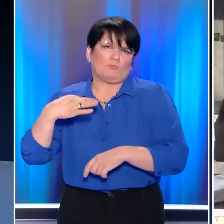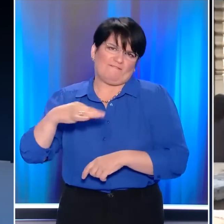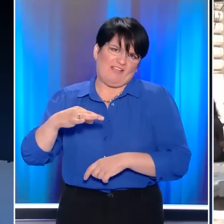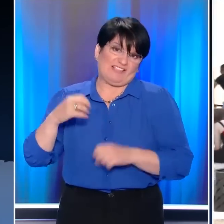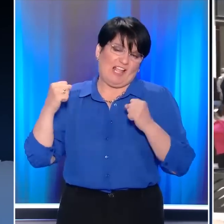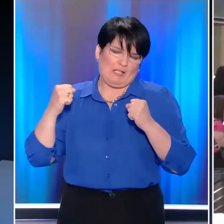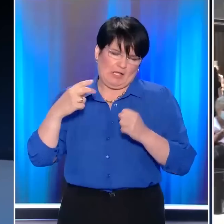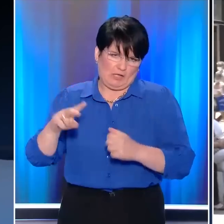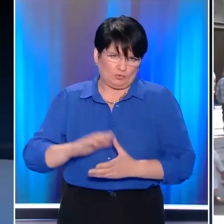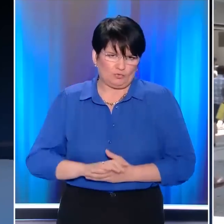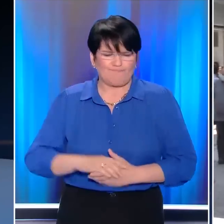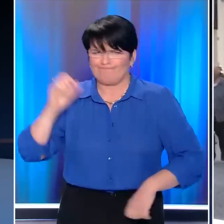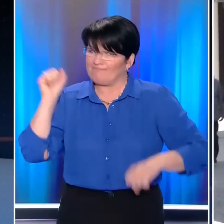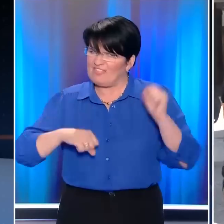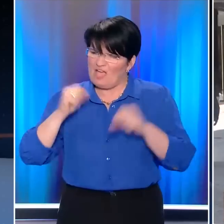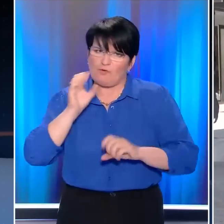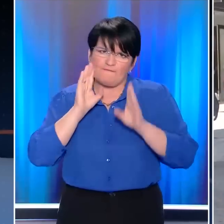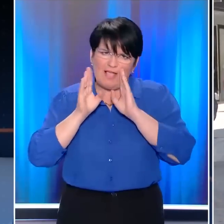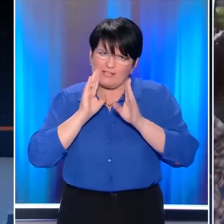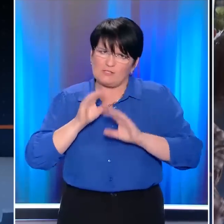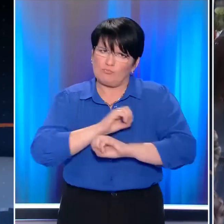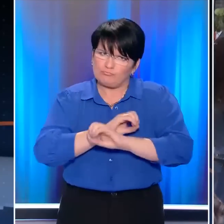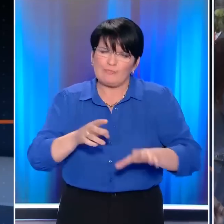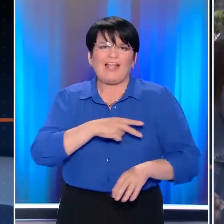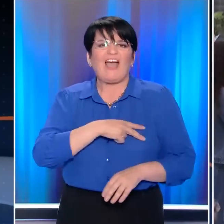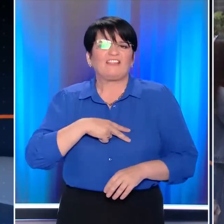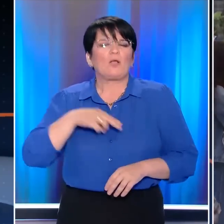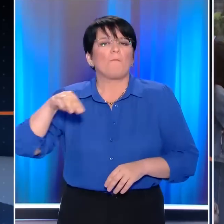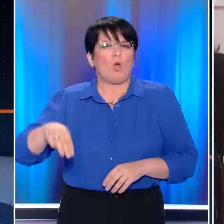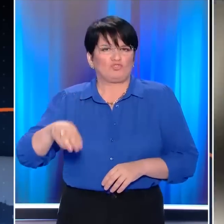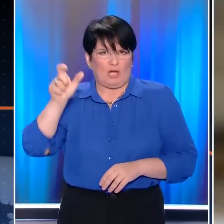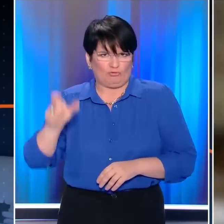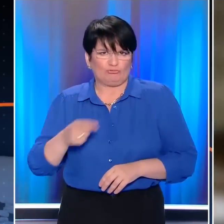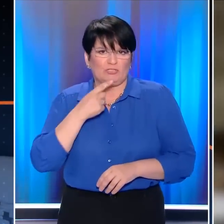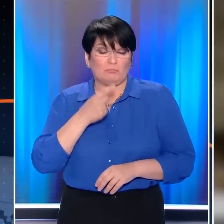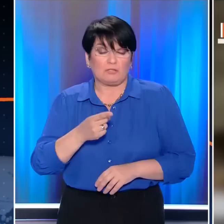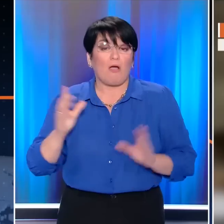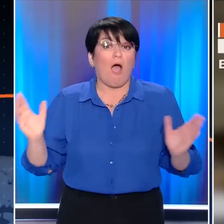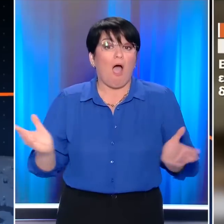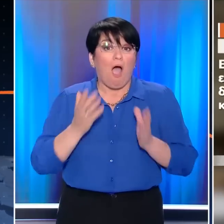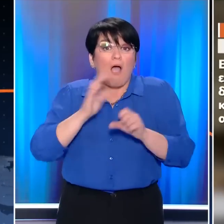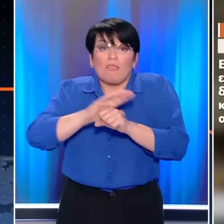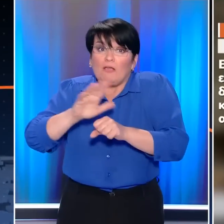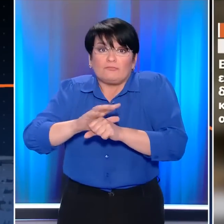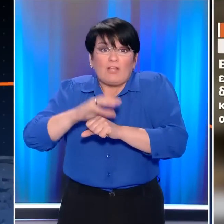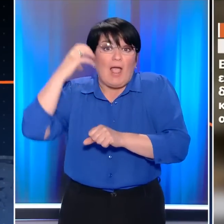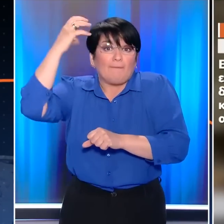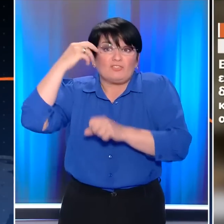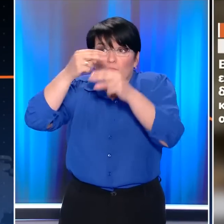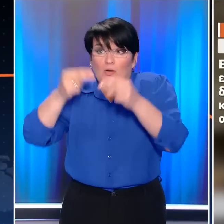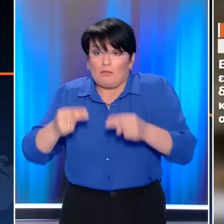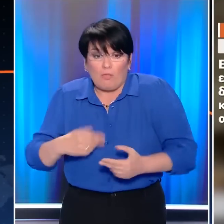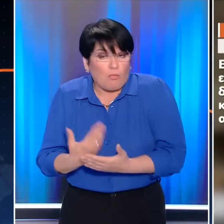Τη διαφωνία του με ανάρτηση στο Facebook εξέφρασε ο καθηγητής Ηλιασμός Χελος. Εφόσον δεν υπάρχουν επαρκή επιστημονικά